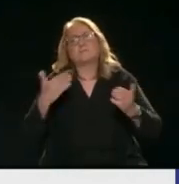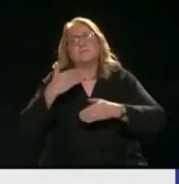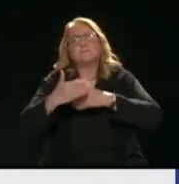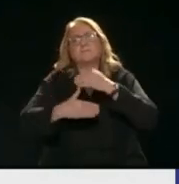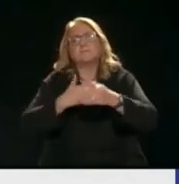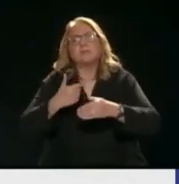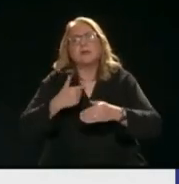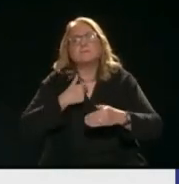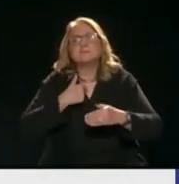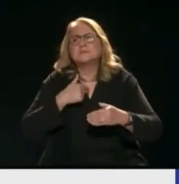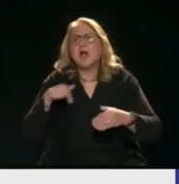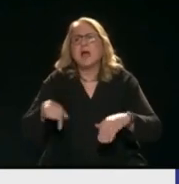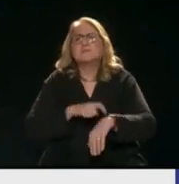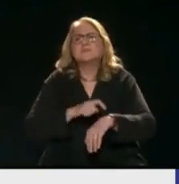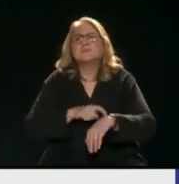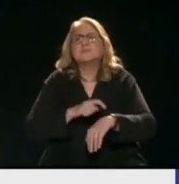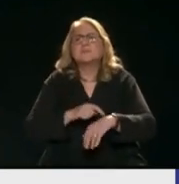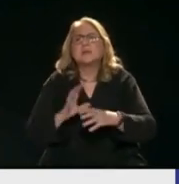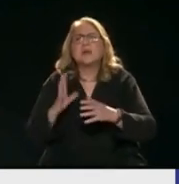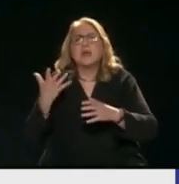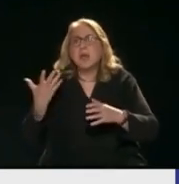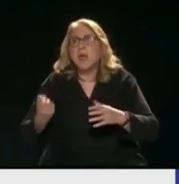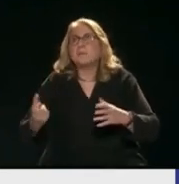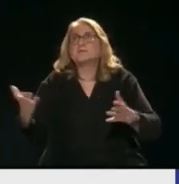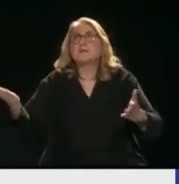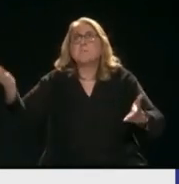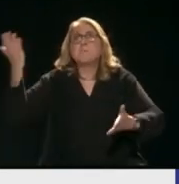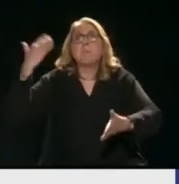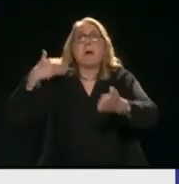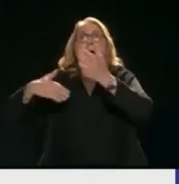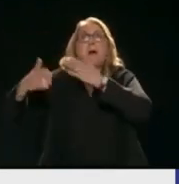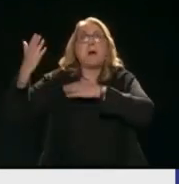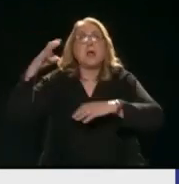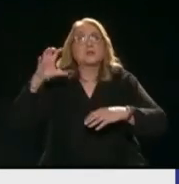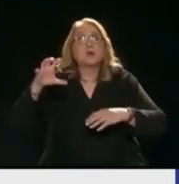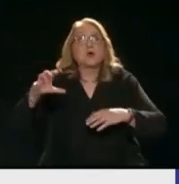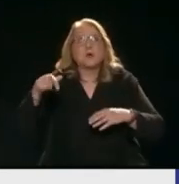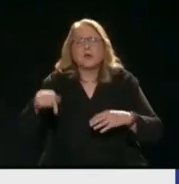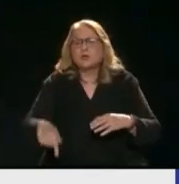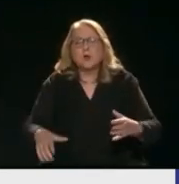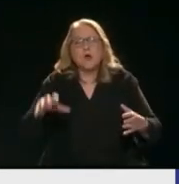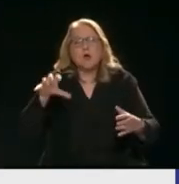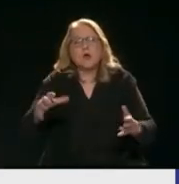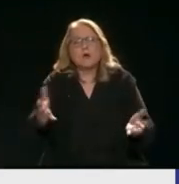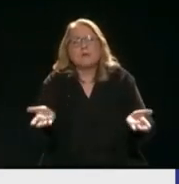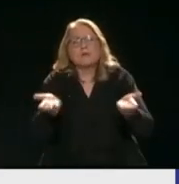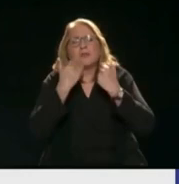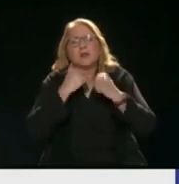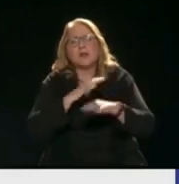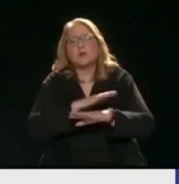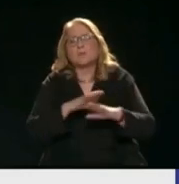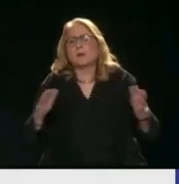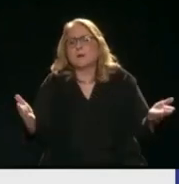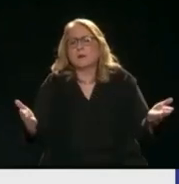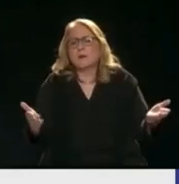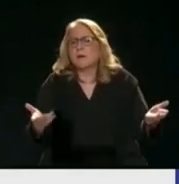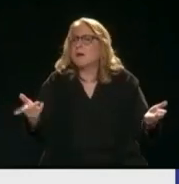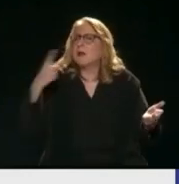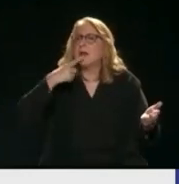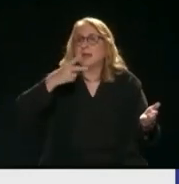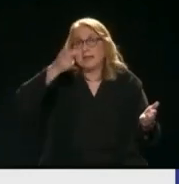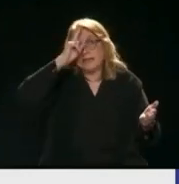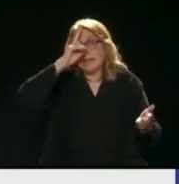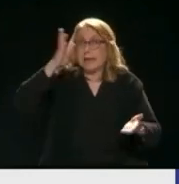Καταχάς δεν έχουμε χώρα αγαπητέ μου Είμαστε η παλαιότερη χώρα στον κόσμο Και έρχονται κάποιοι γελοί άνθρωποι και λένε Ω νο, η πολιτισμένη Γερμανία Από πού είναι